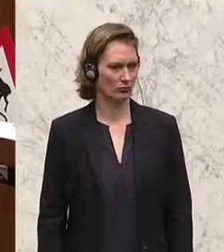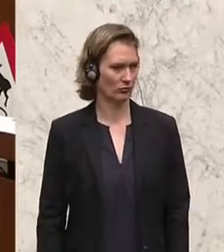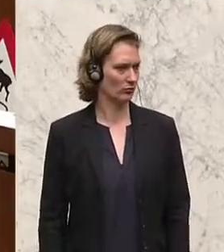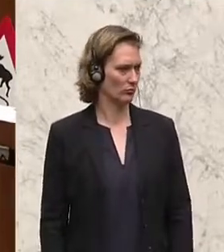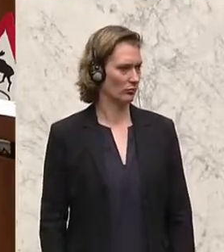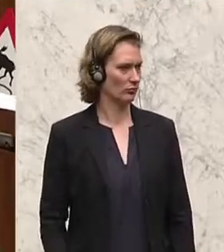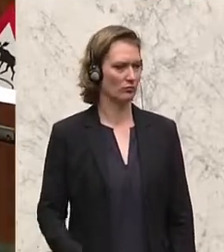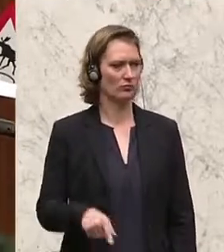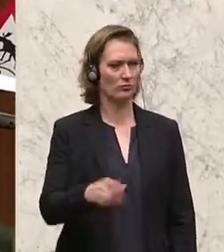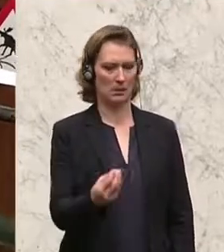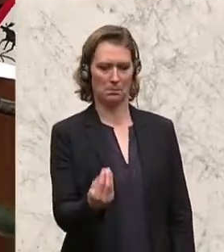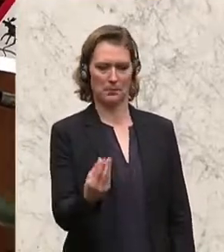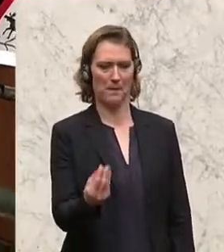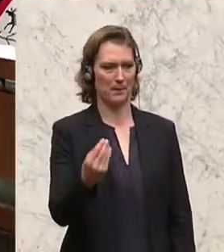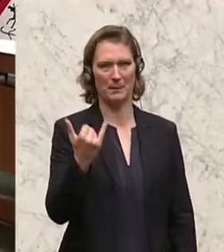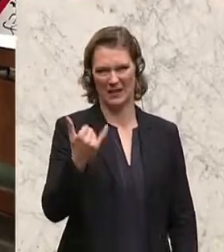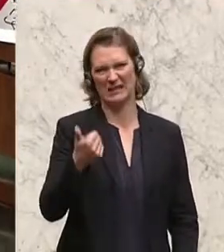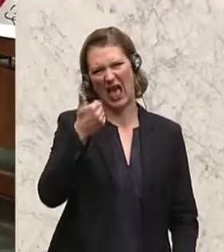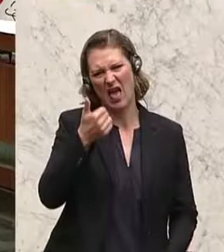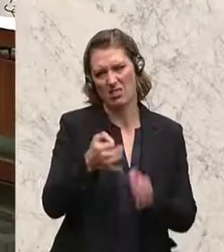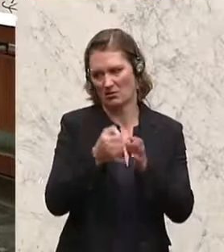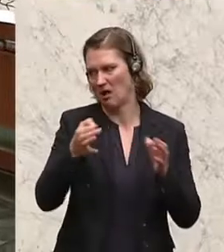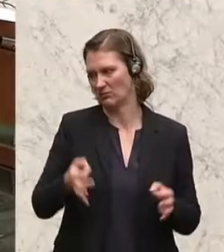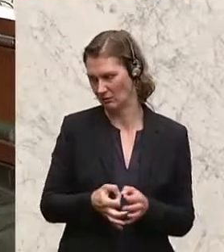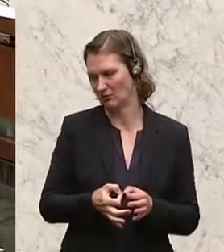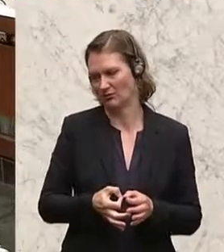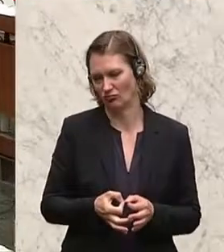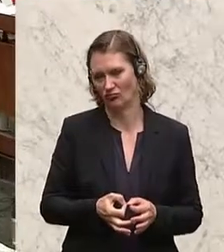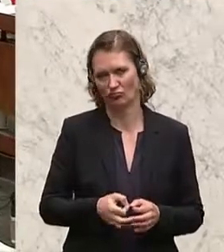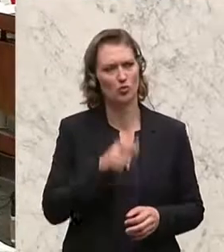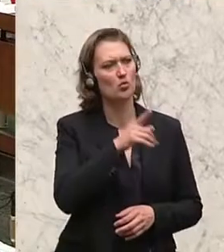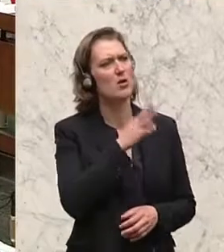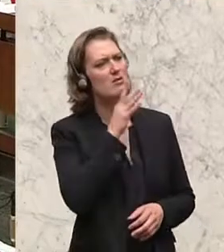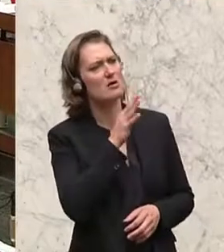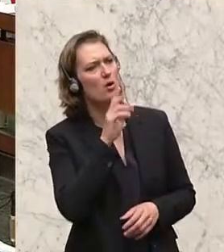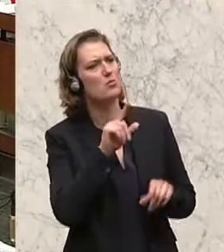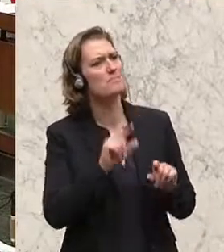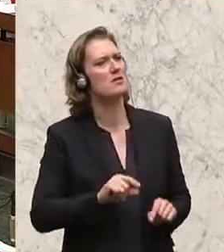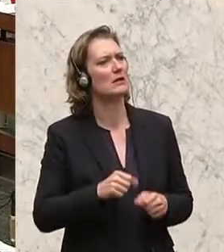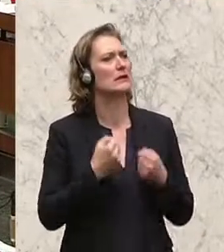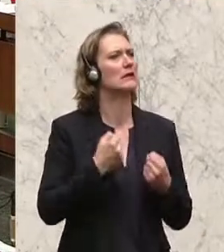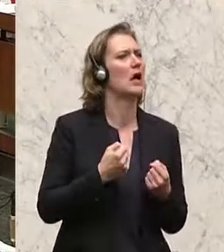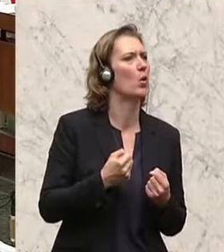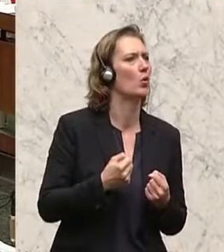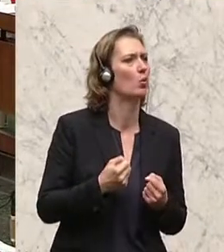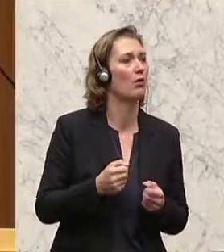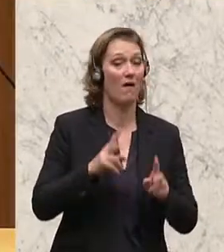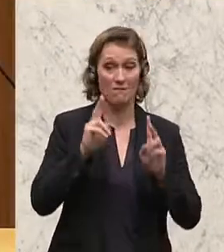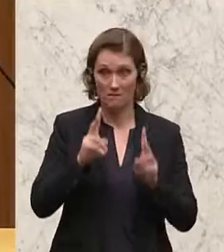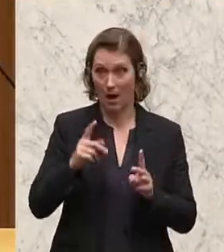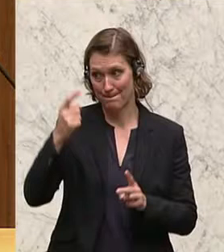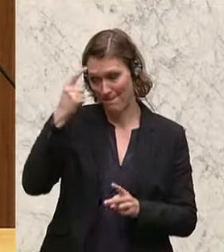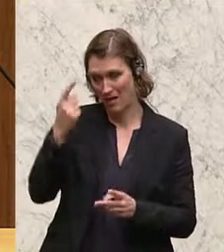Und weil das Lüftel schon ausblickt hat, nur mehr ein Satz. Sie reden über die Mindestsicherung und reden von